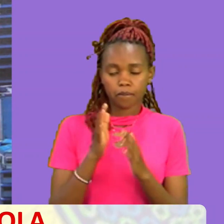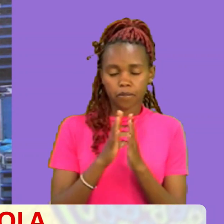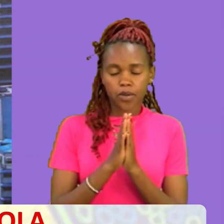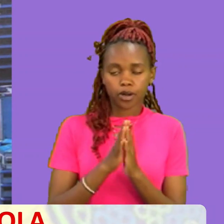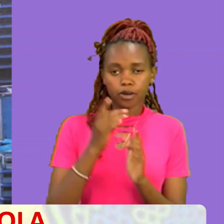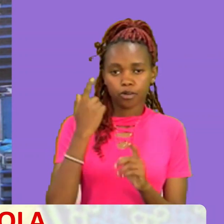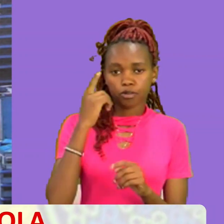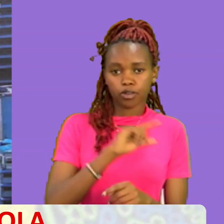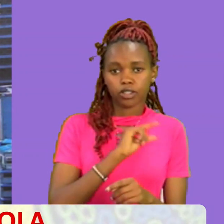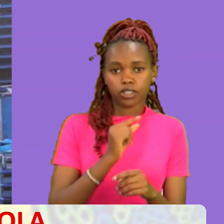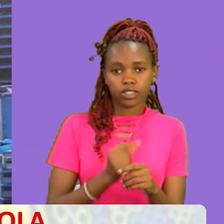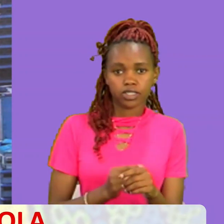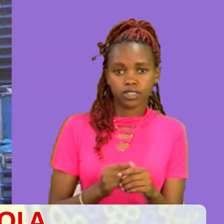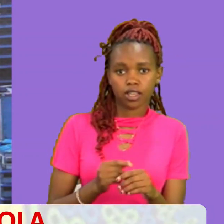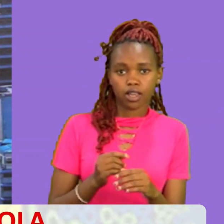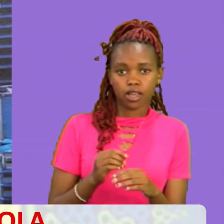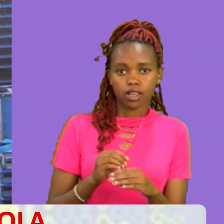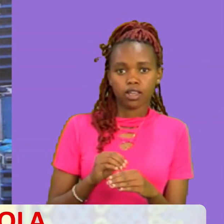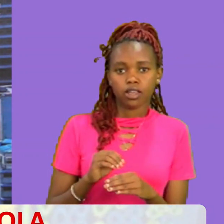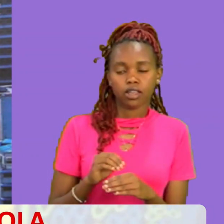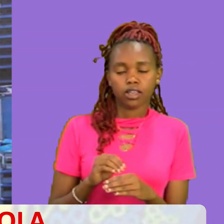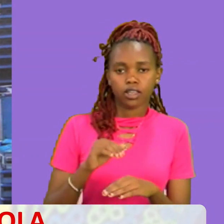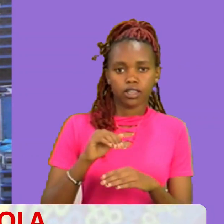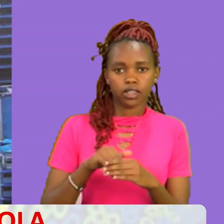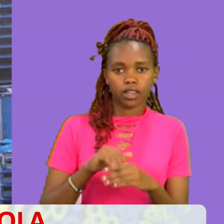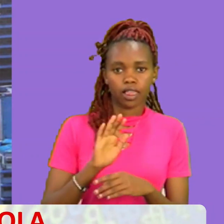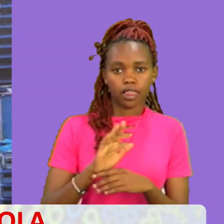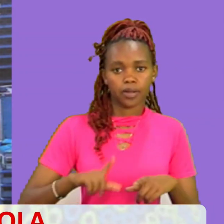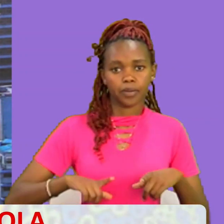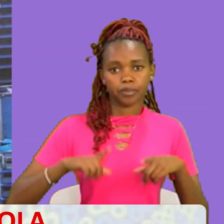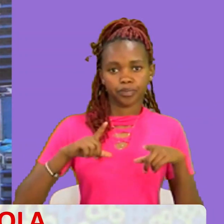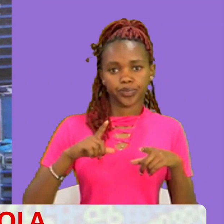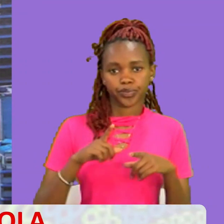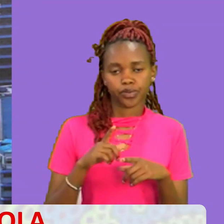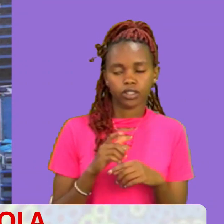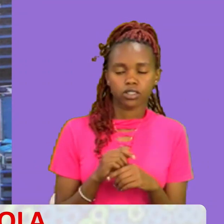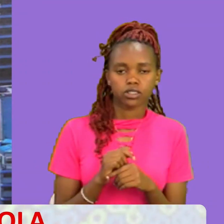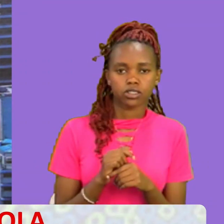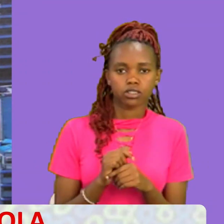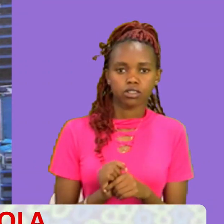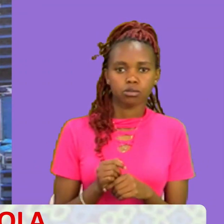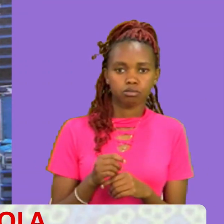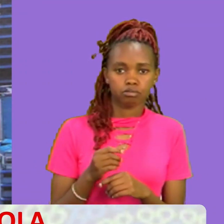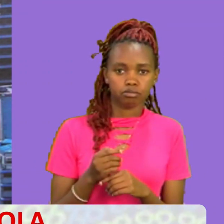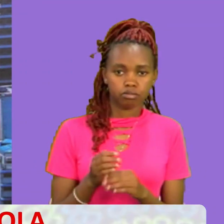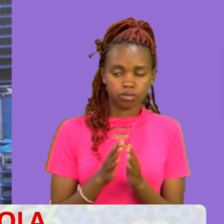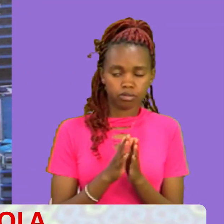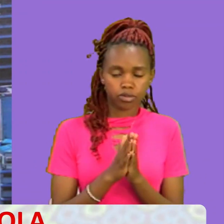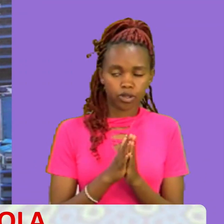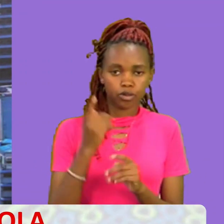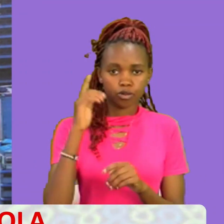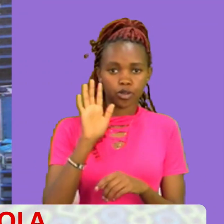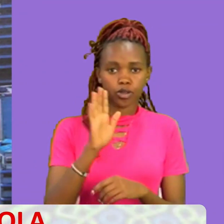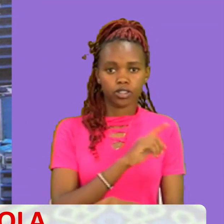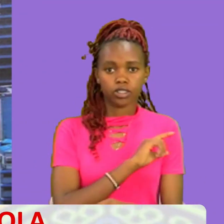juu yao Tunapo, zumuza na wawo Uwako nyumbani, miwini kwa wapakunya studio Baba naomba neema ya connection juu yetu Katika jina lesu Naote